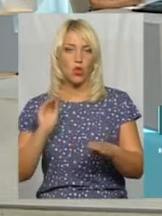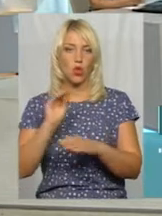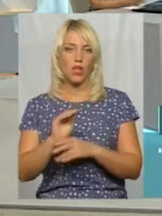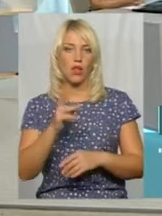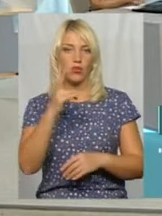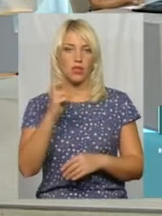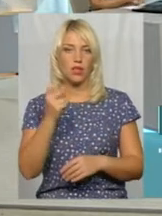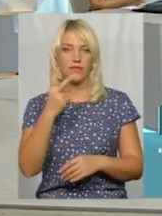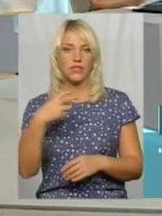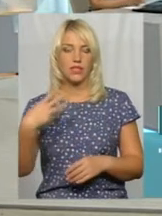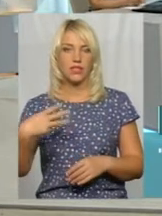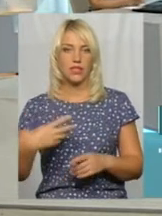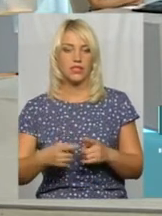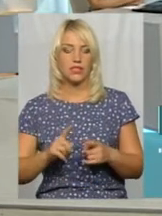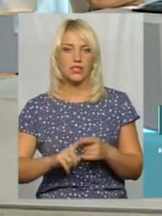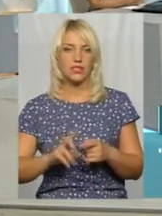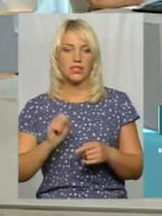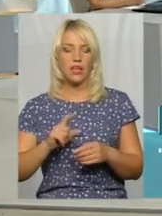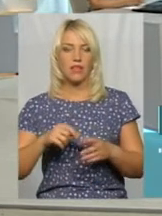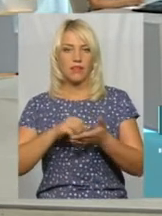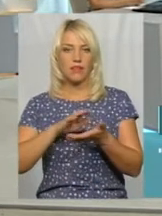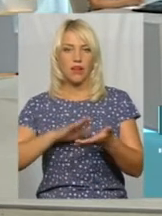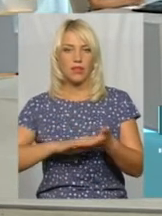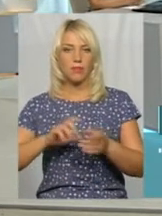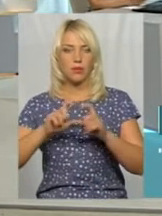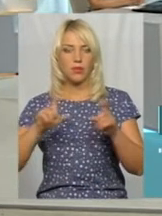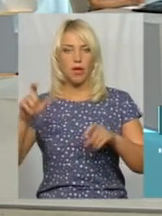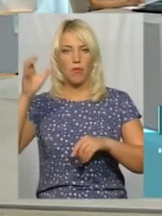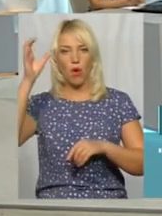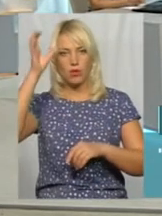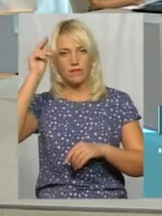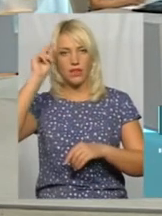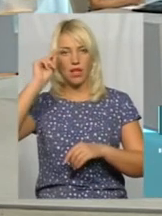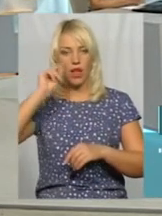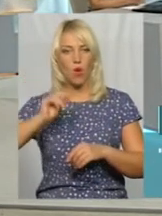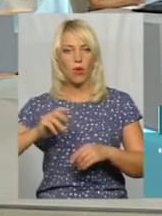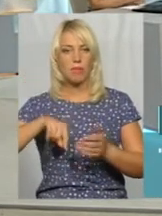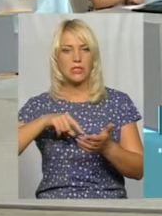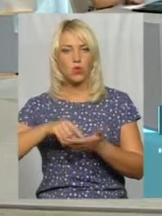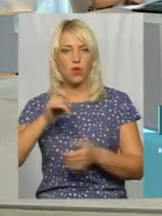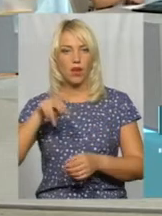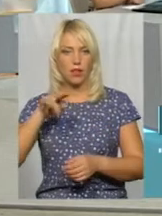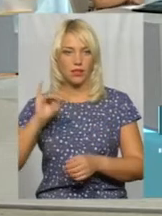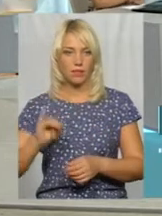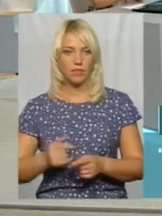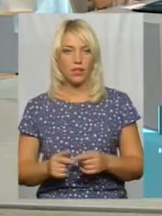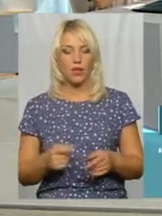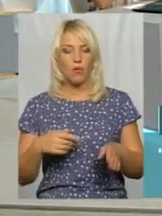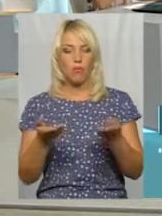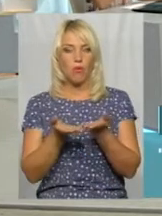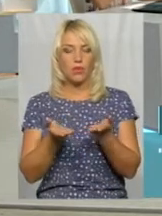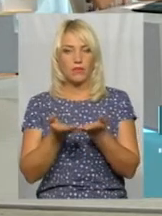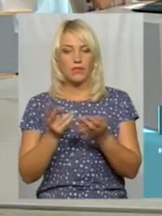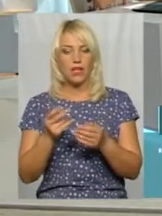230. Це за оперативними даними Департаменту освіти і науки міської ради. Пані Галино, порівняла дані за